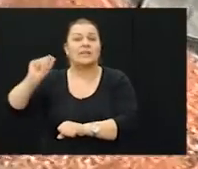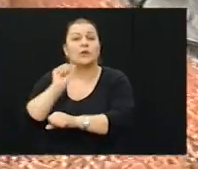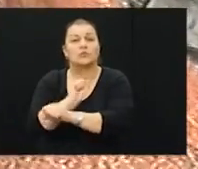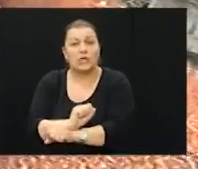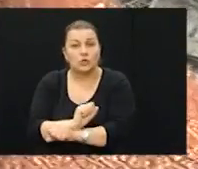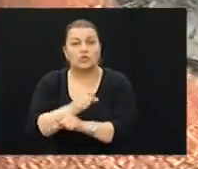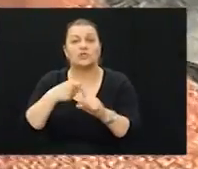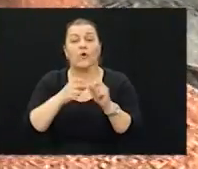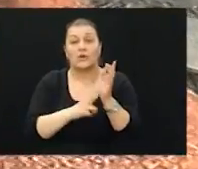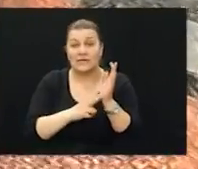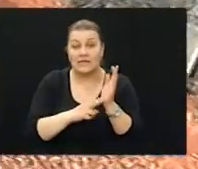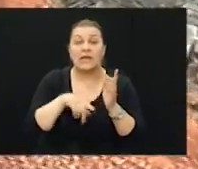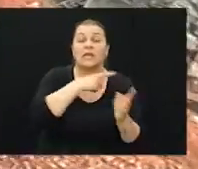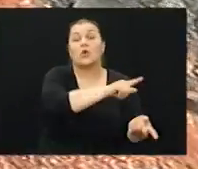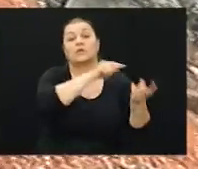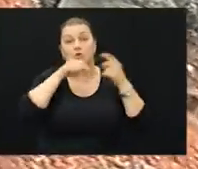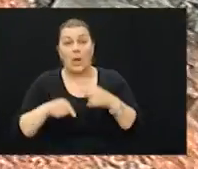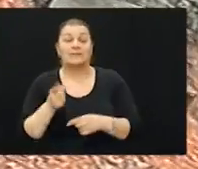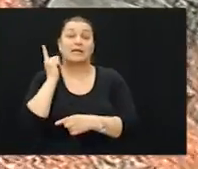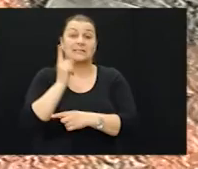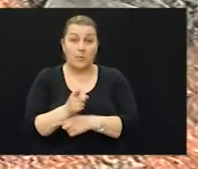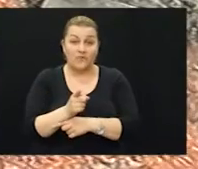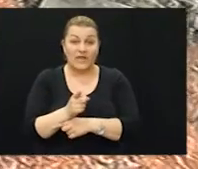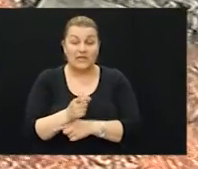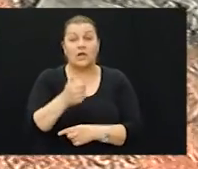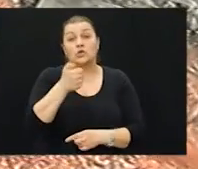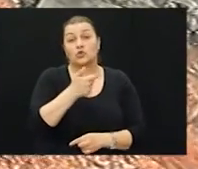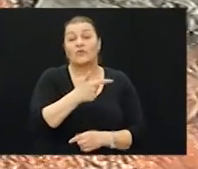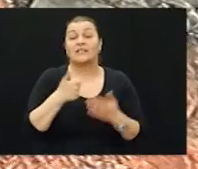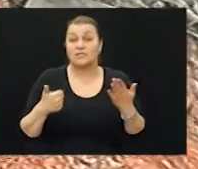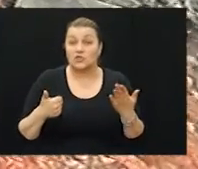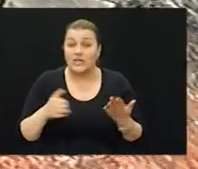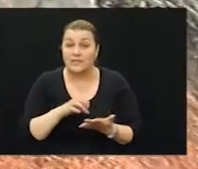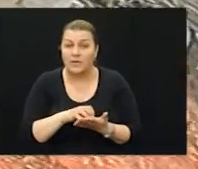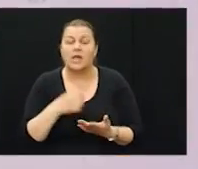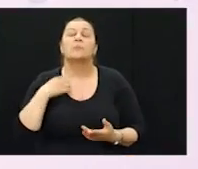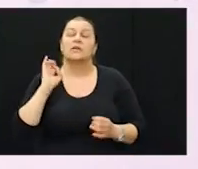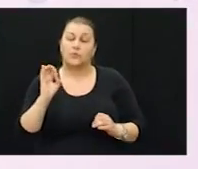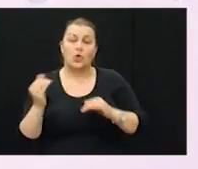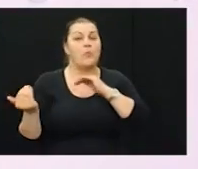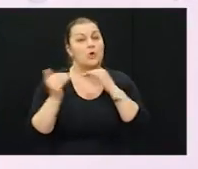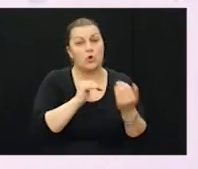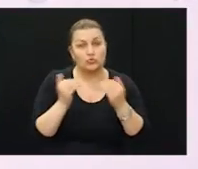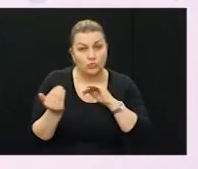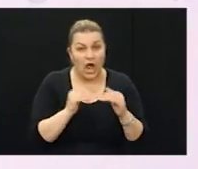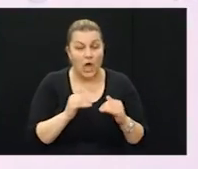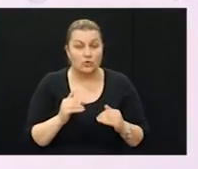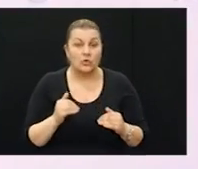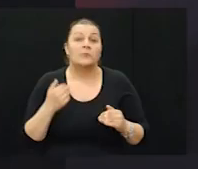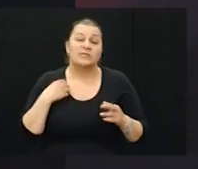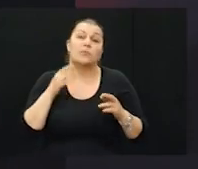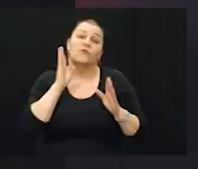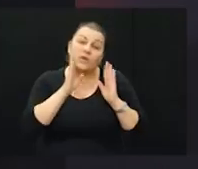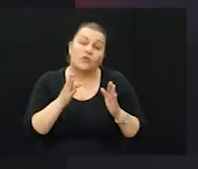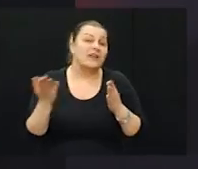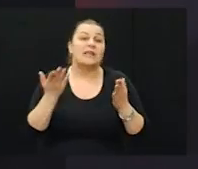i dolazak sa zapovjednika brigade 126. S njim sam imao odlične odnose i jako smo dobro surađivali i vjerovali da će